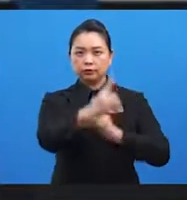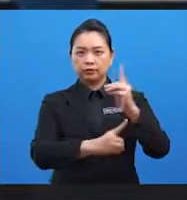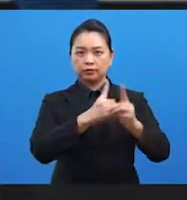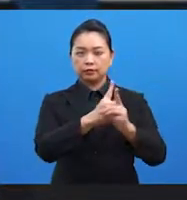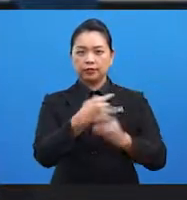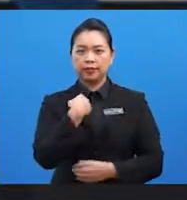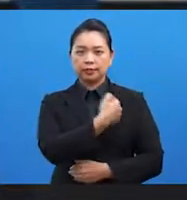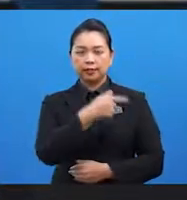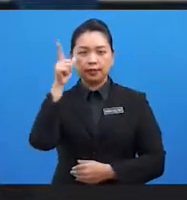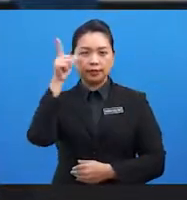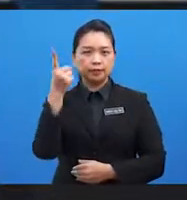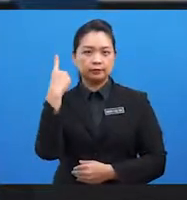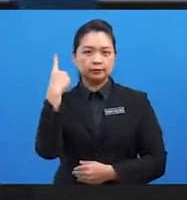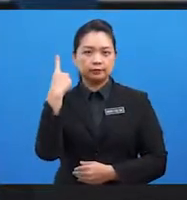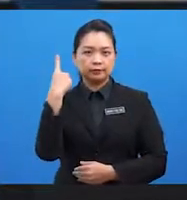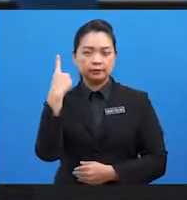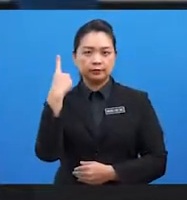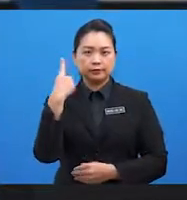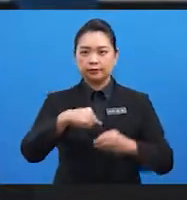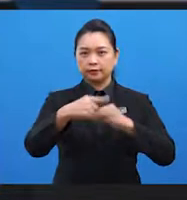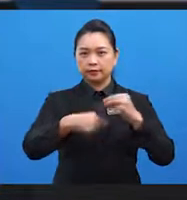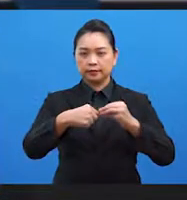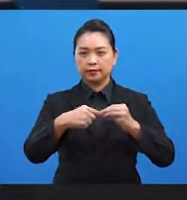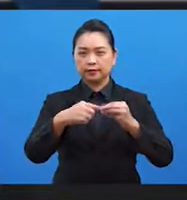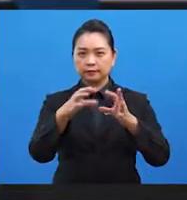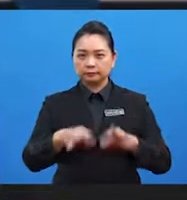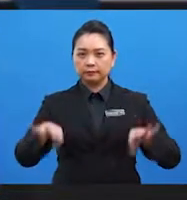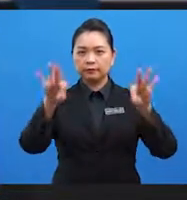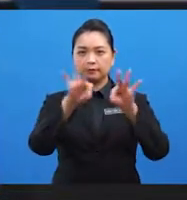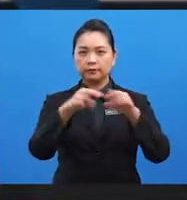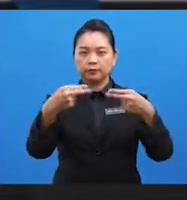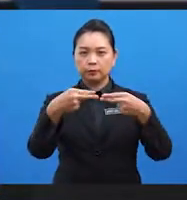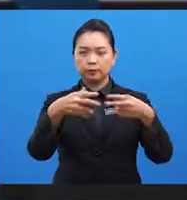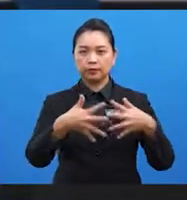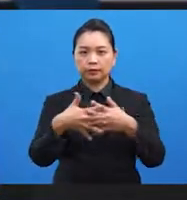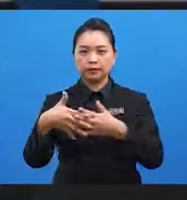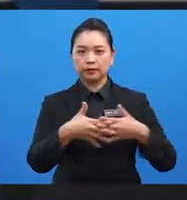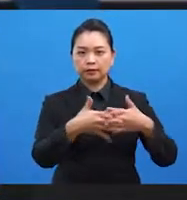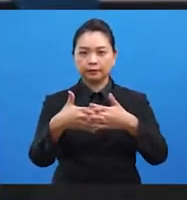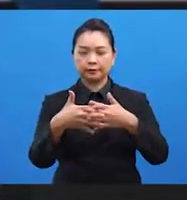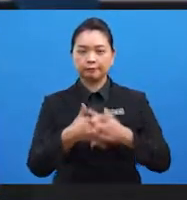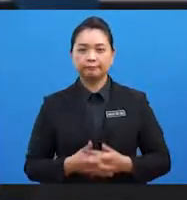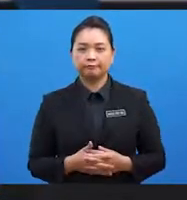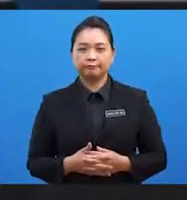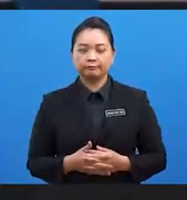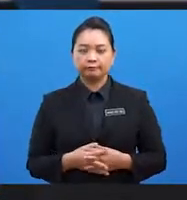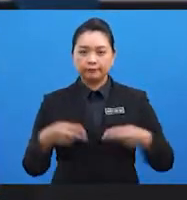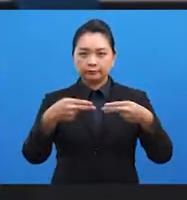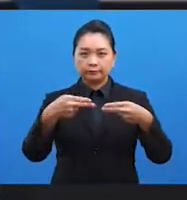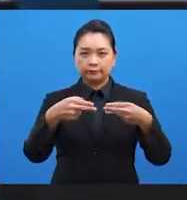kita lihat dahulu tentang kepentingan hubungan antarabangsa. Hubungan